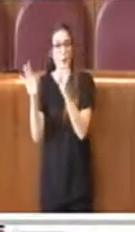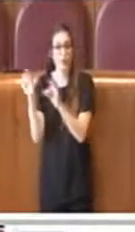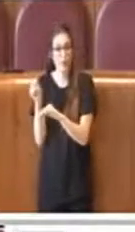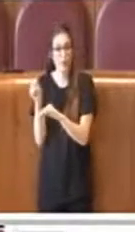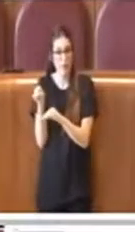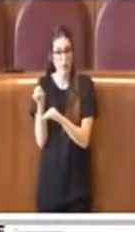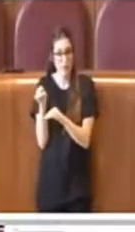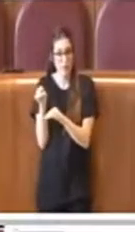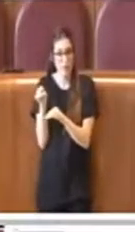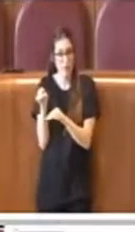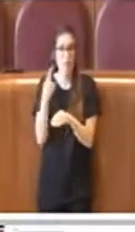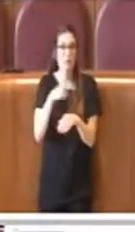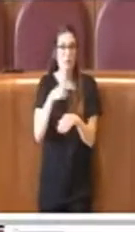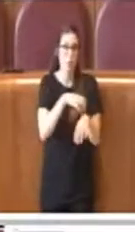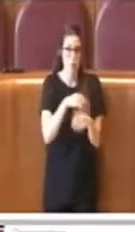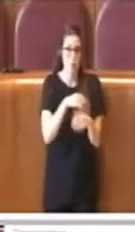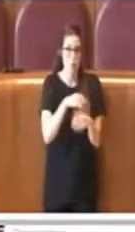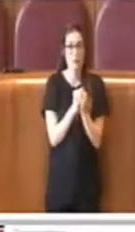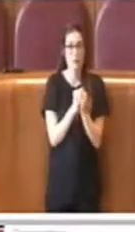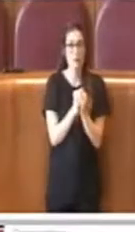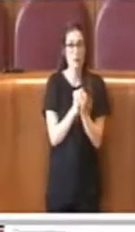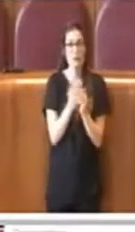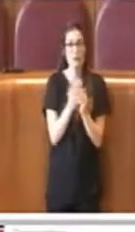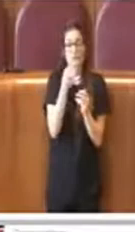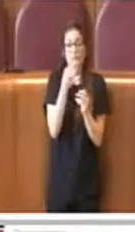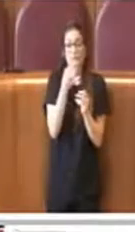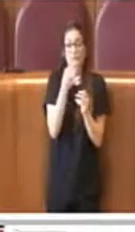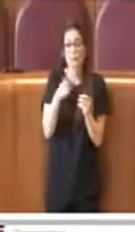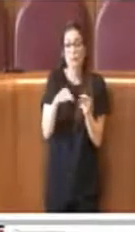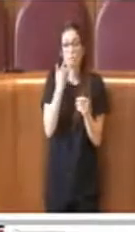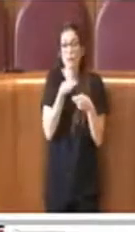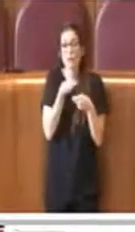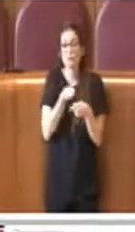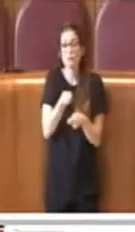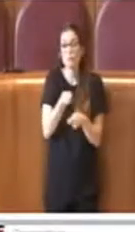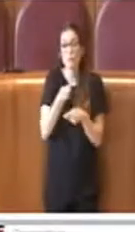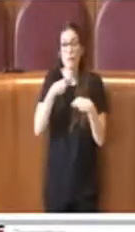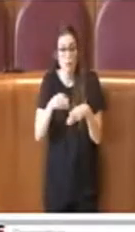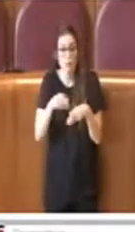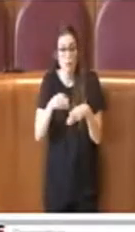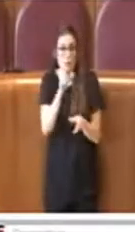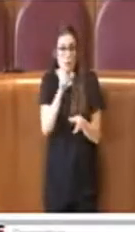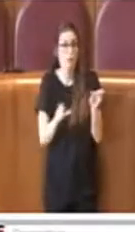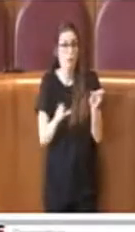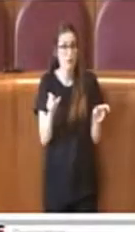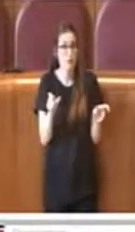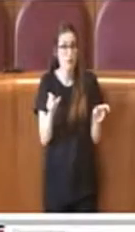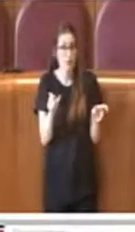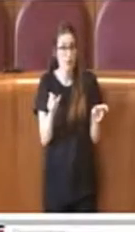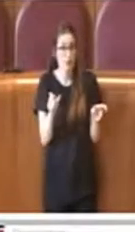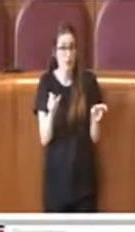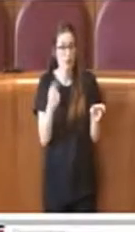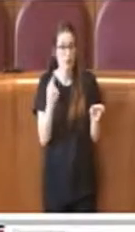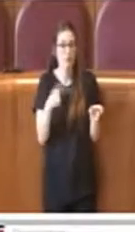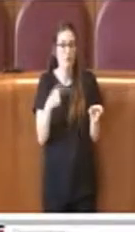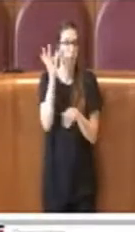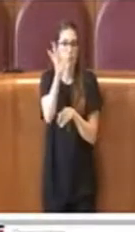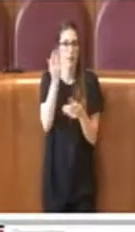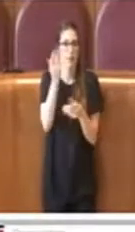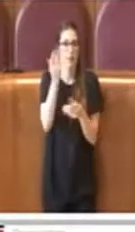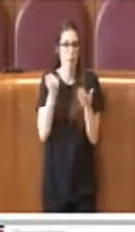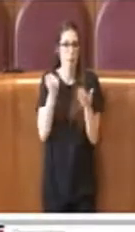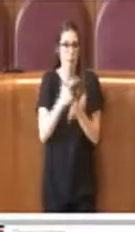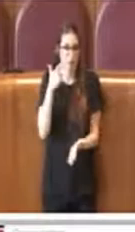delle consulte. Quindi si vuole stimolare sicuramente la partecipazione dei cittadini, questo è un obiettivo principale di questo